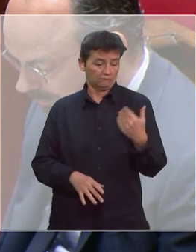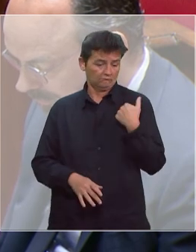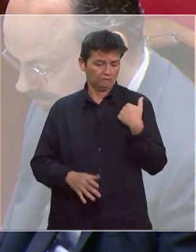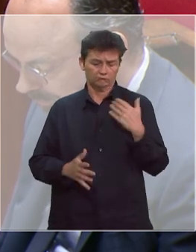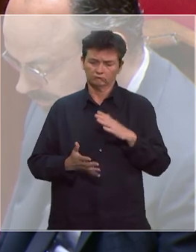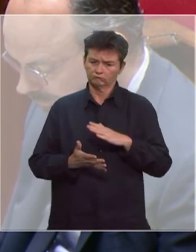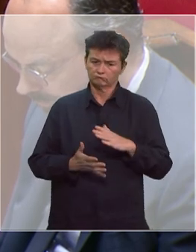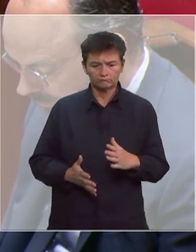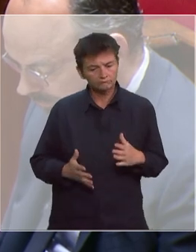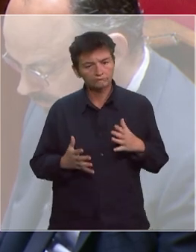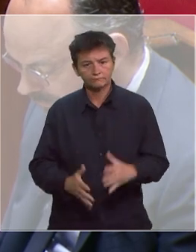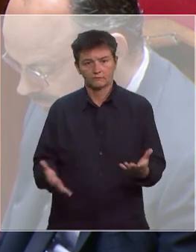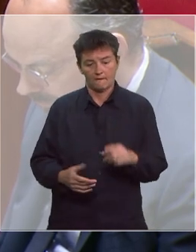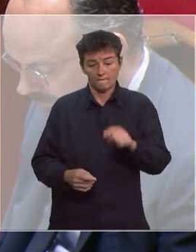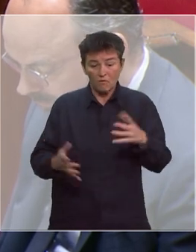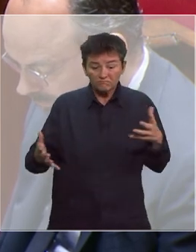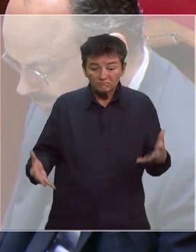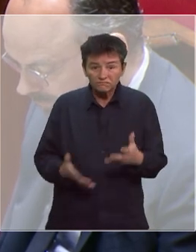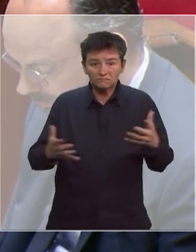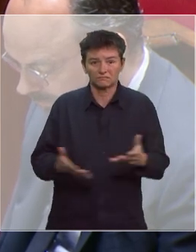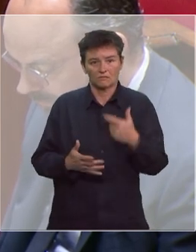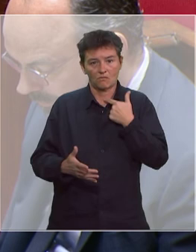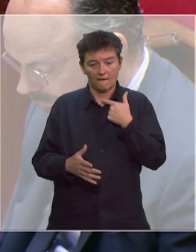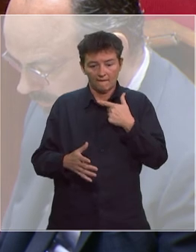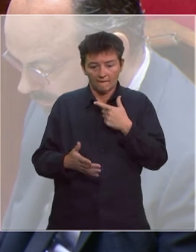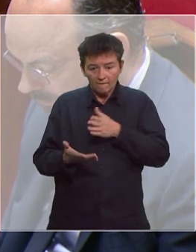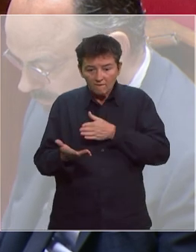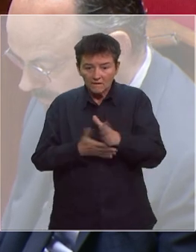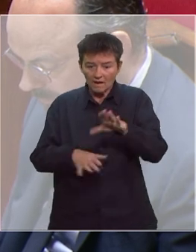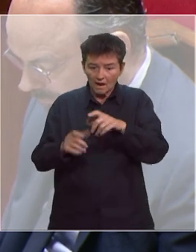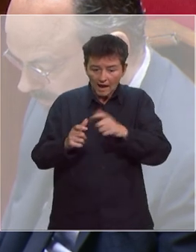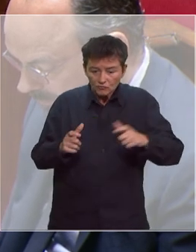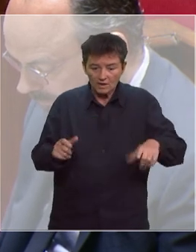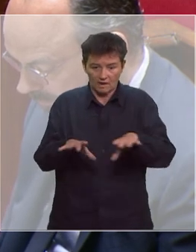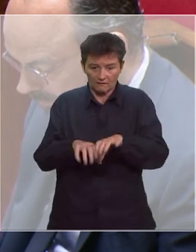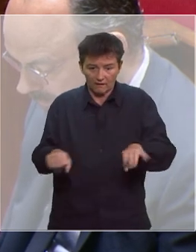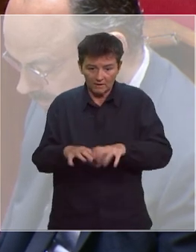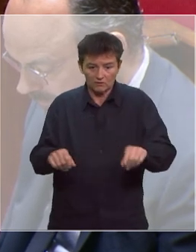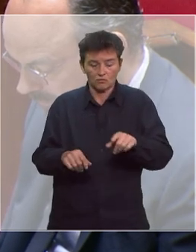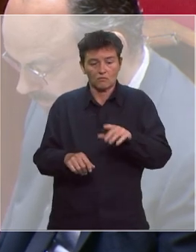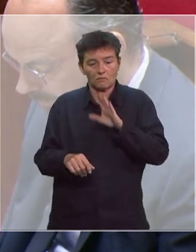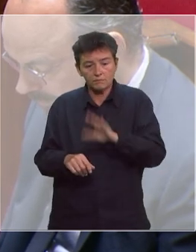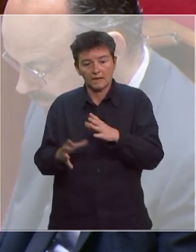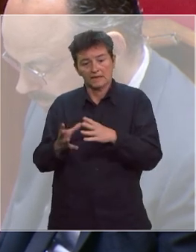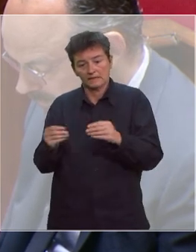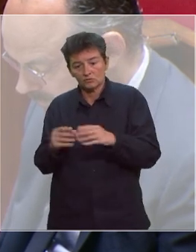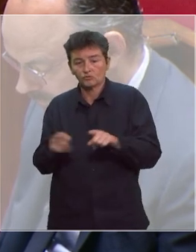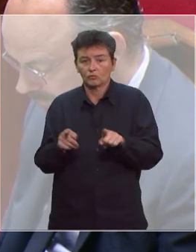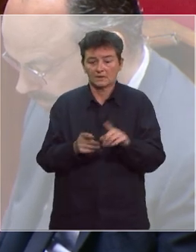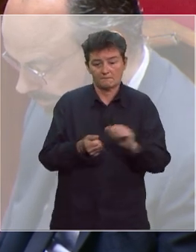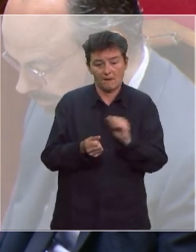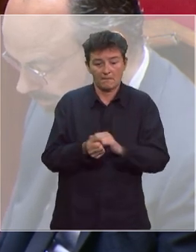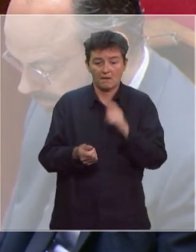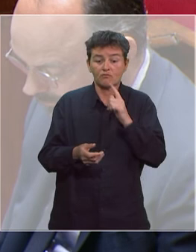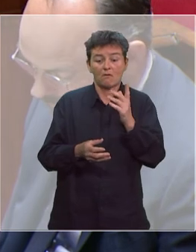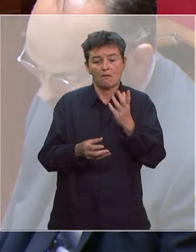résolument pour promouvoir une filière industrielle en France, à la fois dans le textile et dans le papier, de manière à pouvoir, en